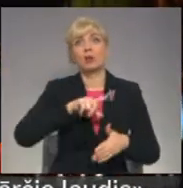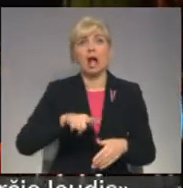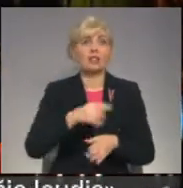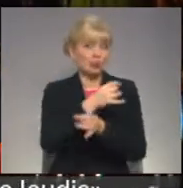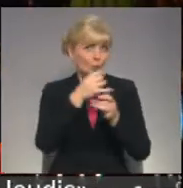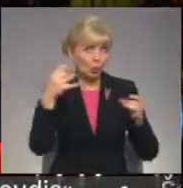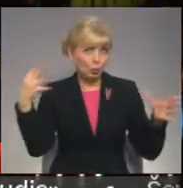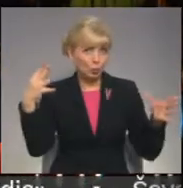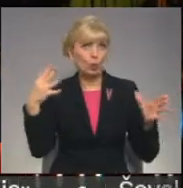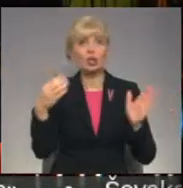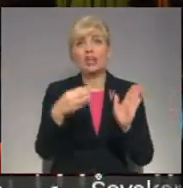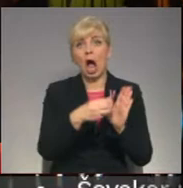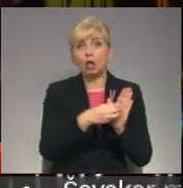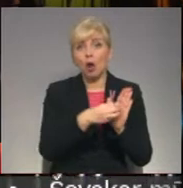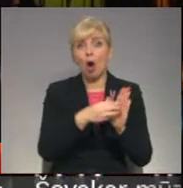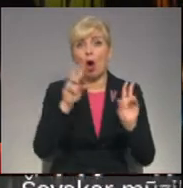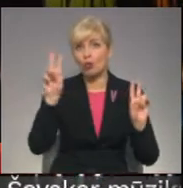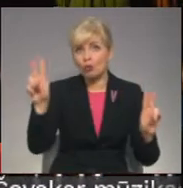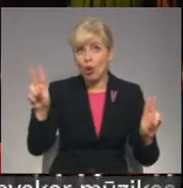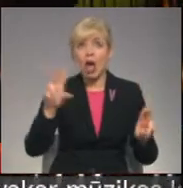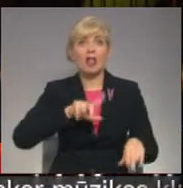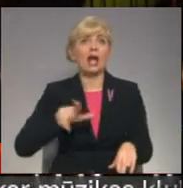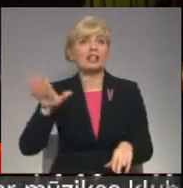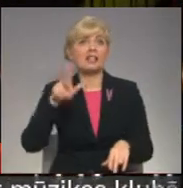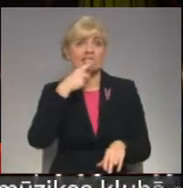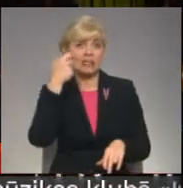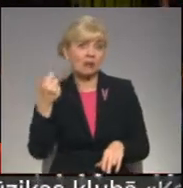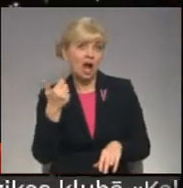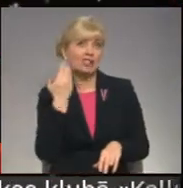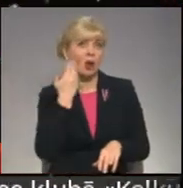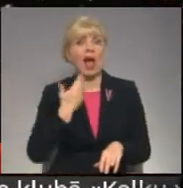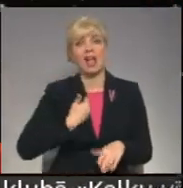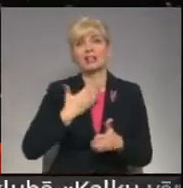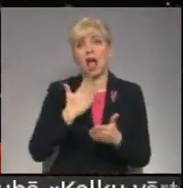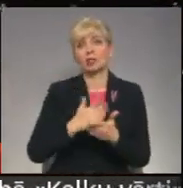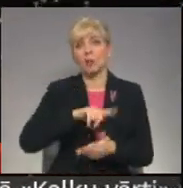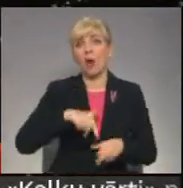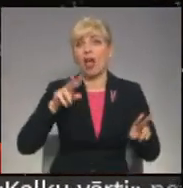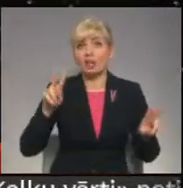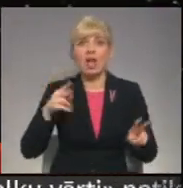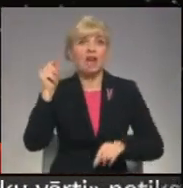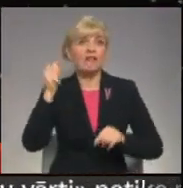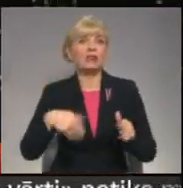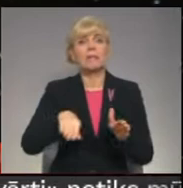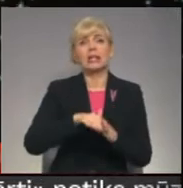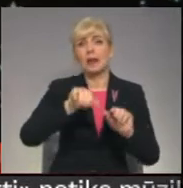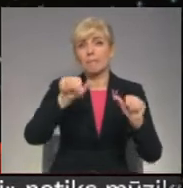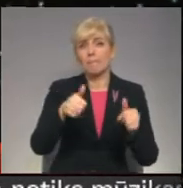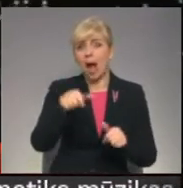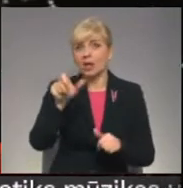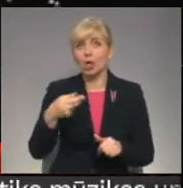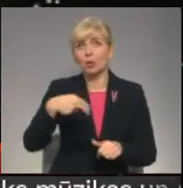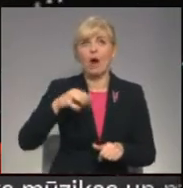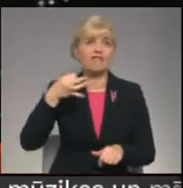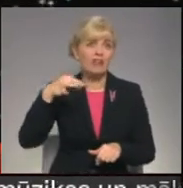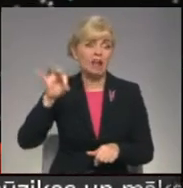Latvija. Šogad festivālā piedalās mākslinieki no Francijas, Vācijas, Portugāles, Japānes, Nīderlandes un citām valstīm. Kā